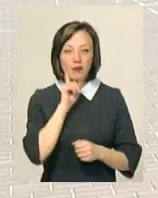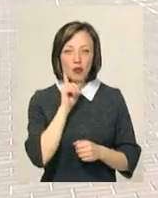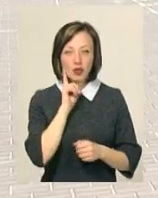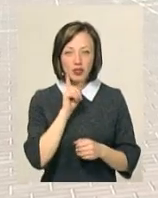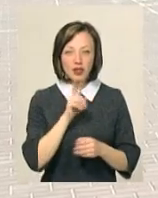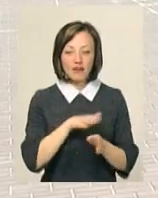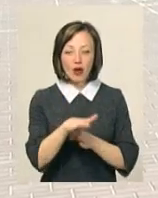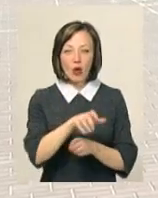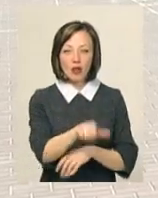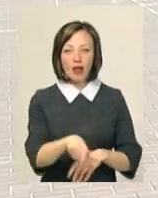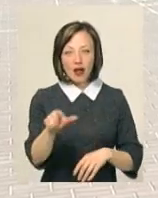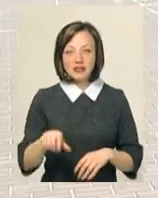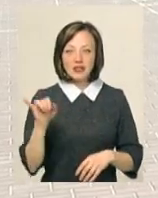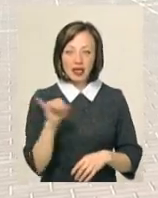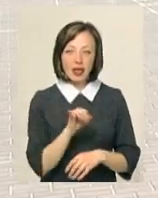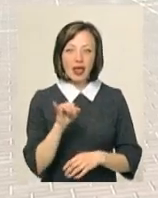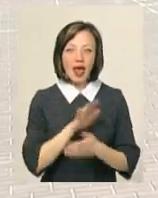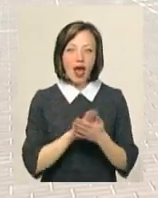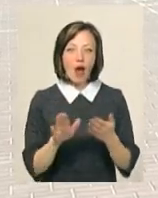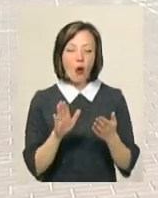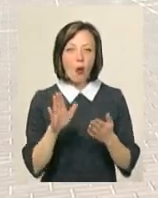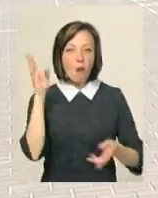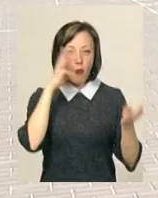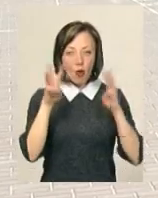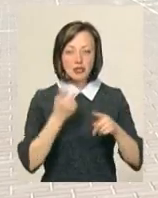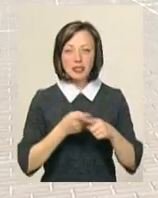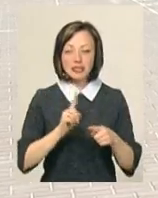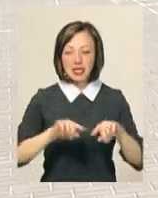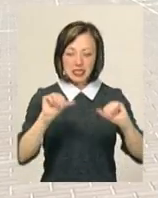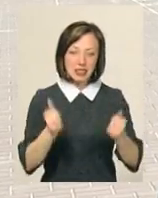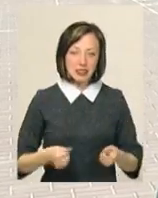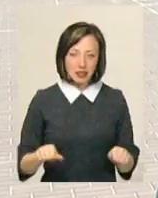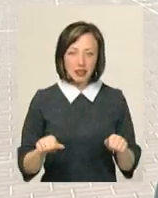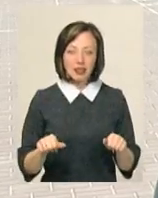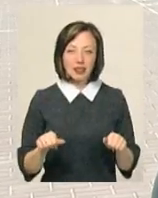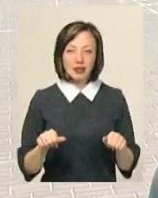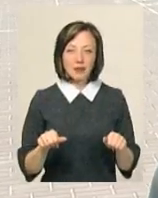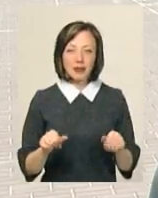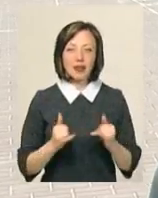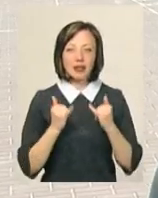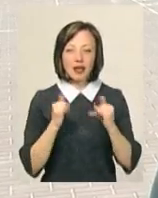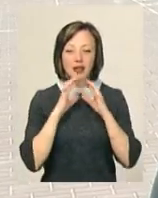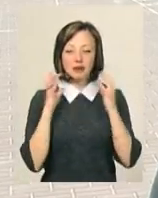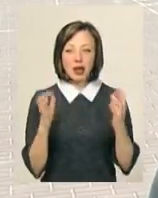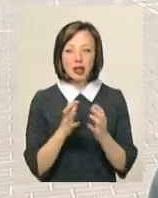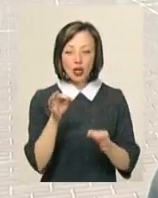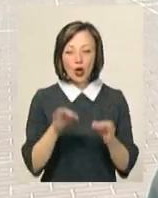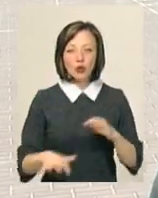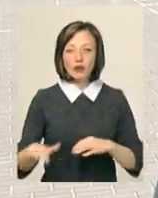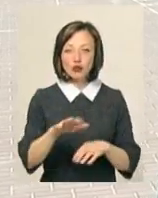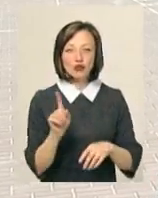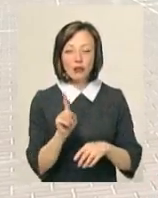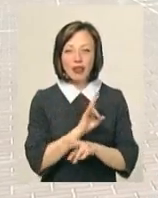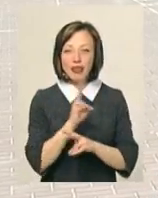виконавців. «Екомода» це екостиль для збереження довкілля, щоб не